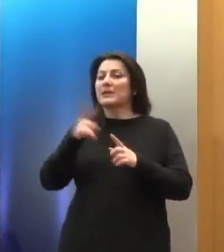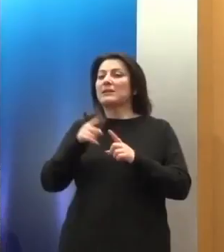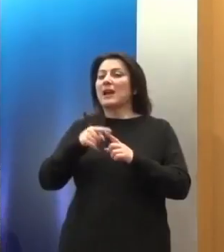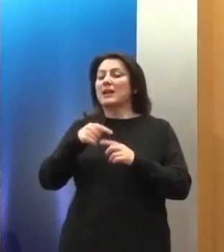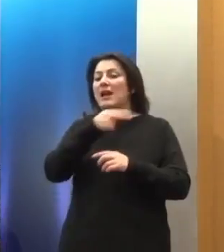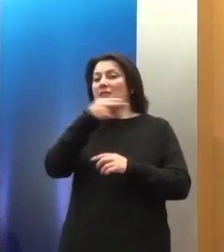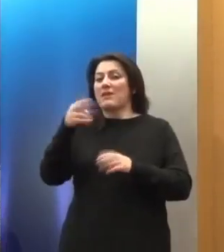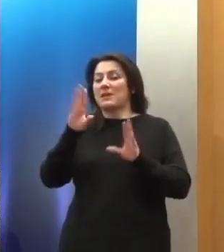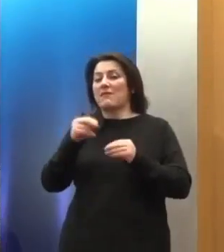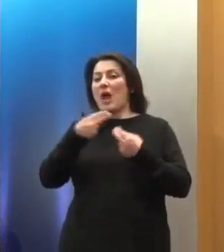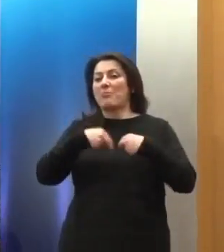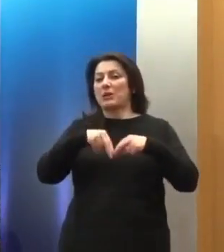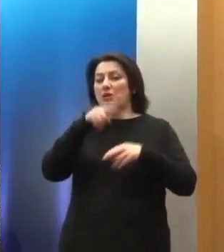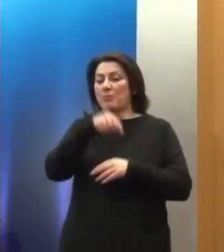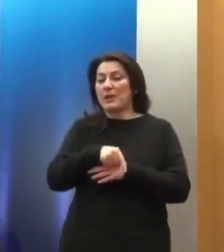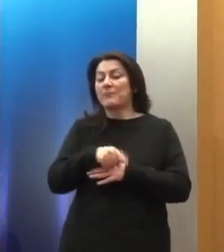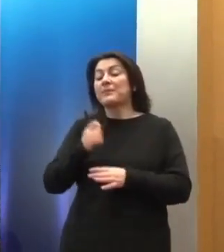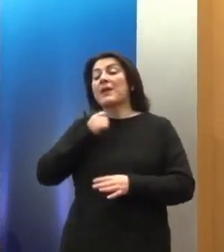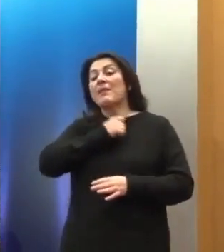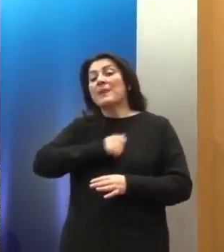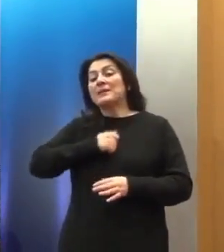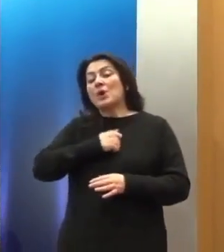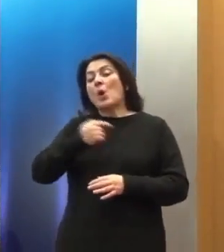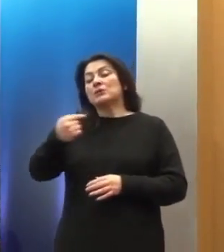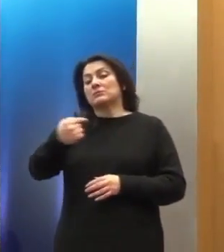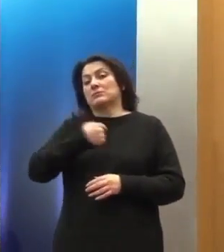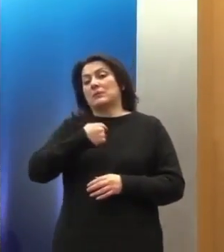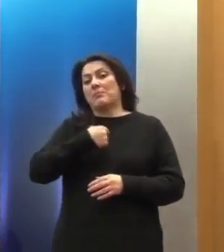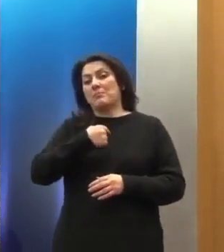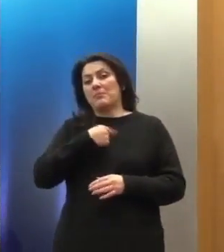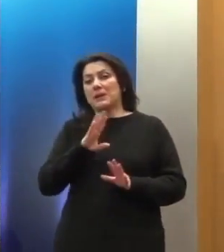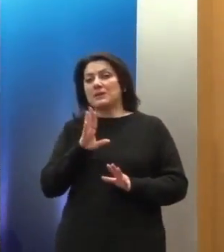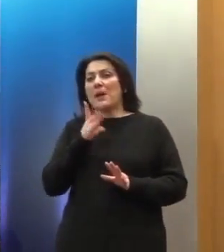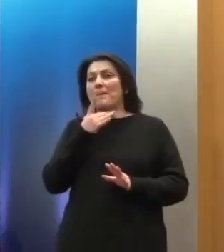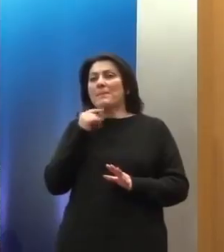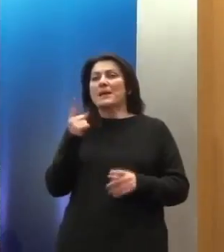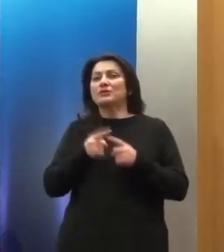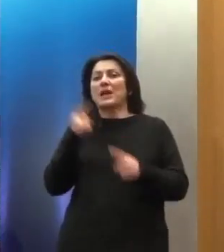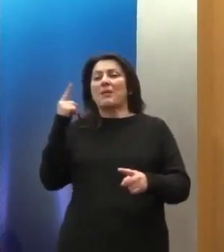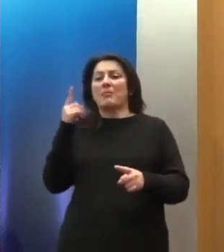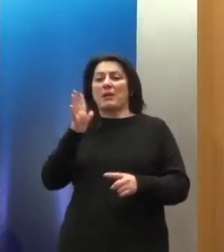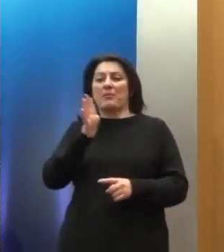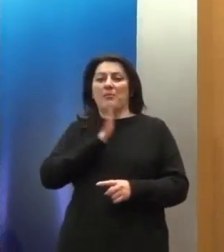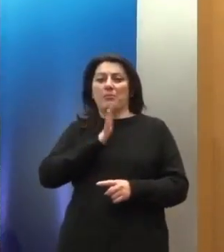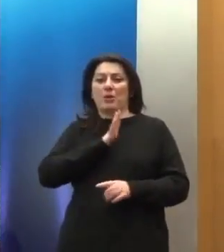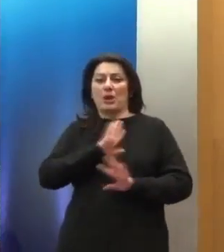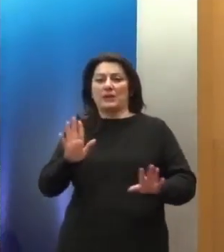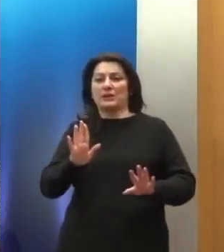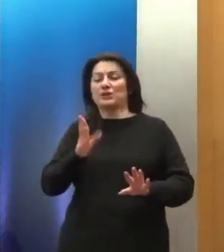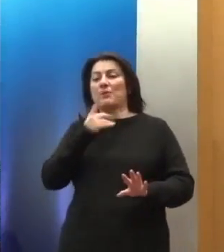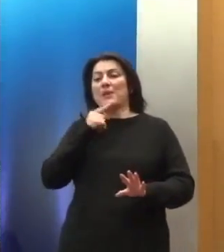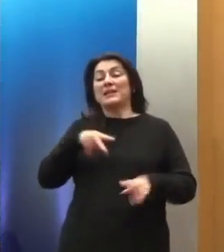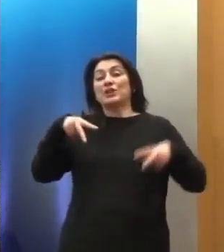δυστυχώς οι ίδιοι εμείς που είμαστε υπήκοοι του κράτους το οποίο βρίσκεται, έρχεται